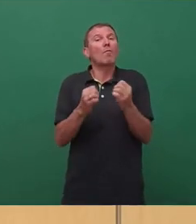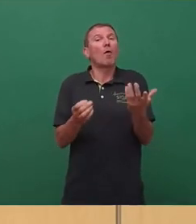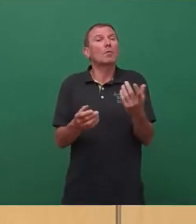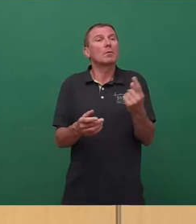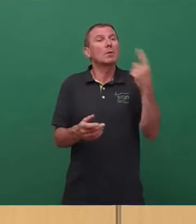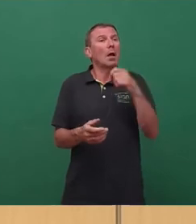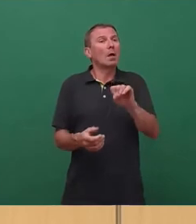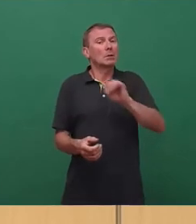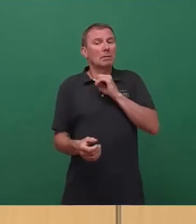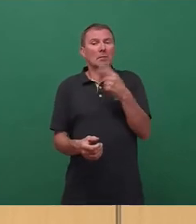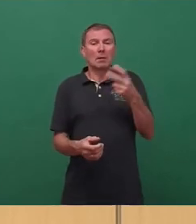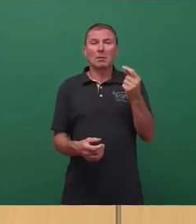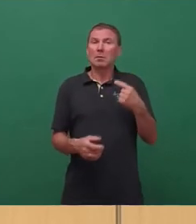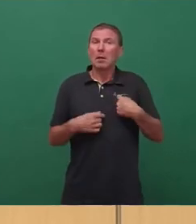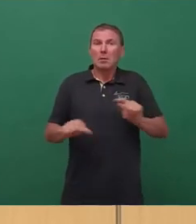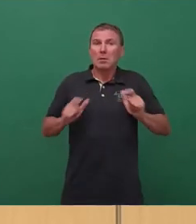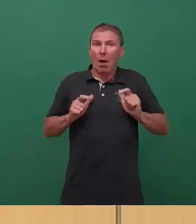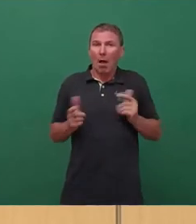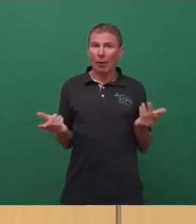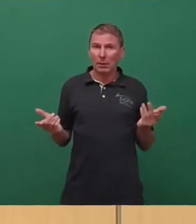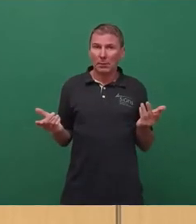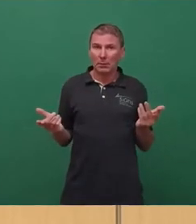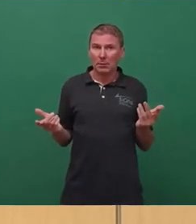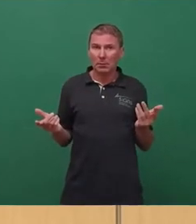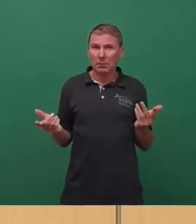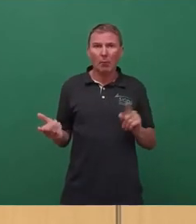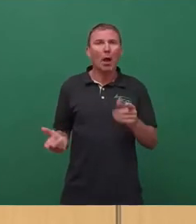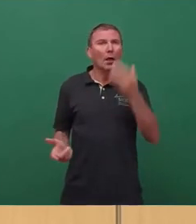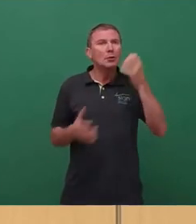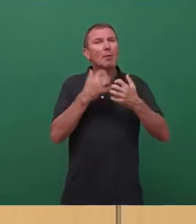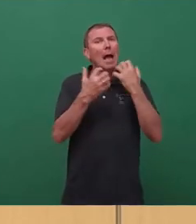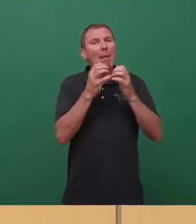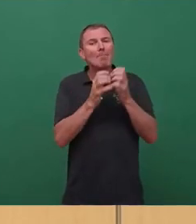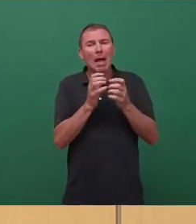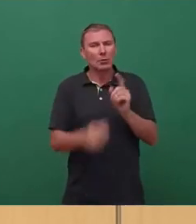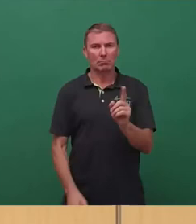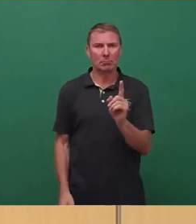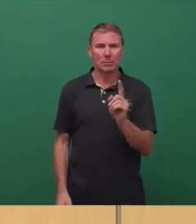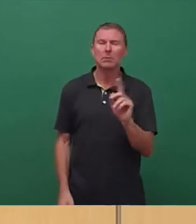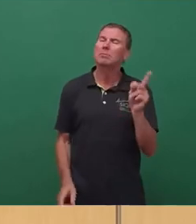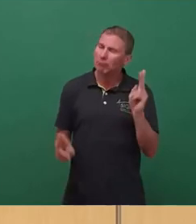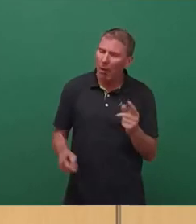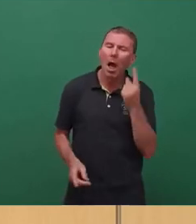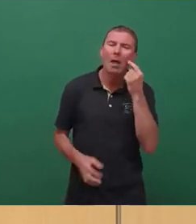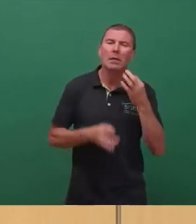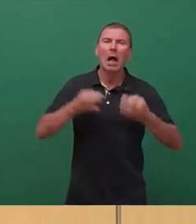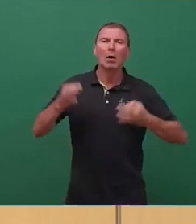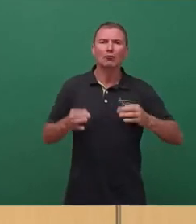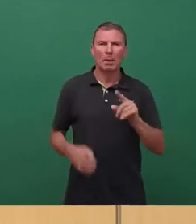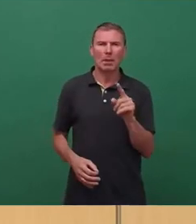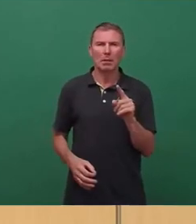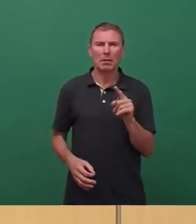ist aber kein Sommermärchen. Es ist ein Trauerspiel. Ich sage ein Trauerspiel